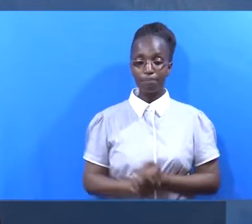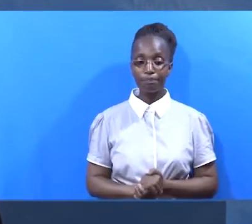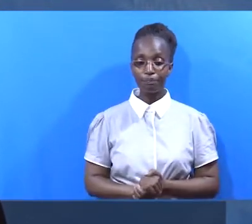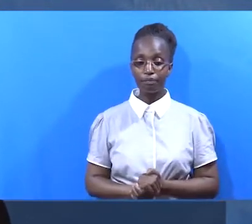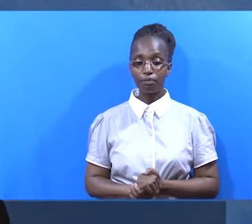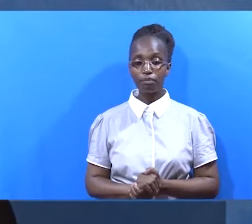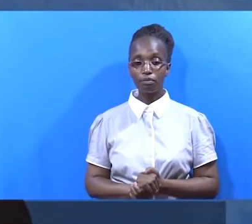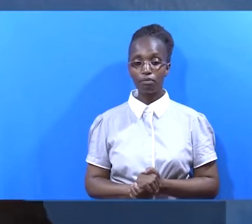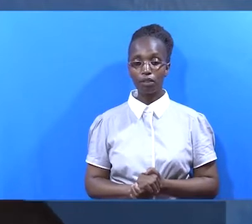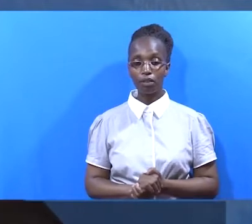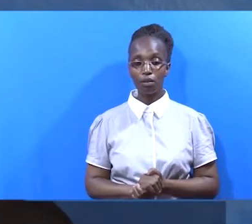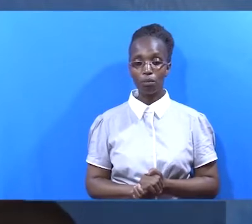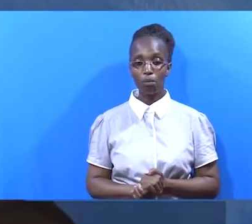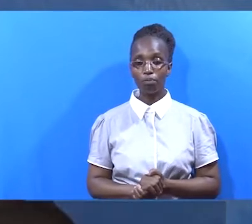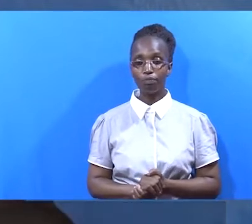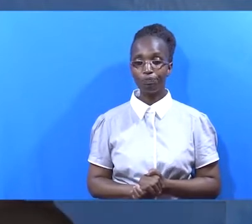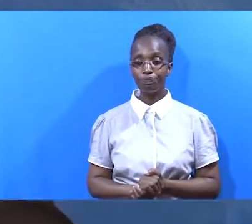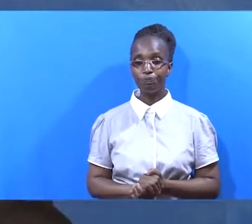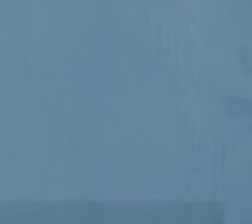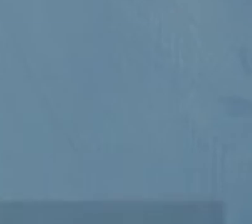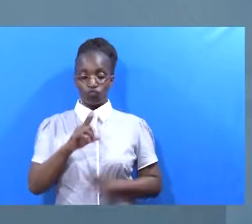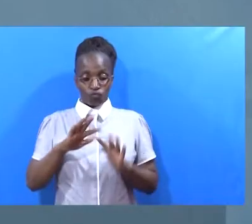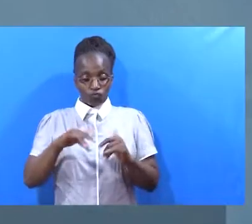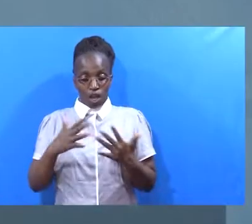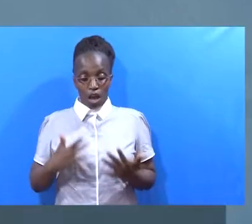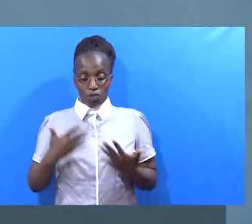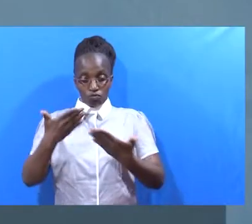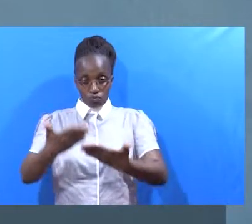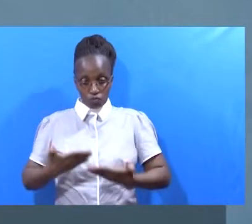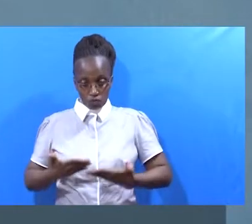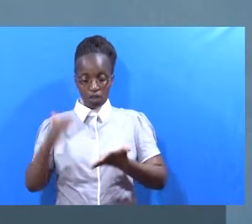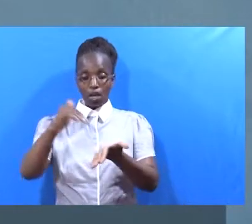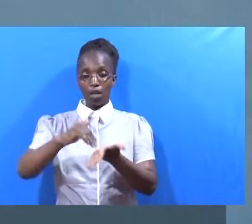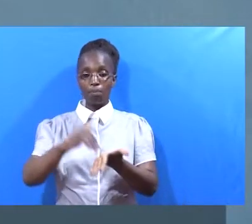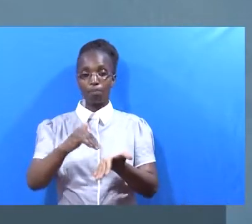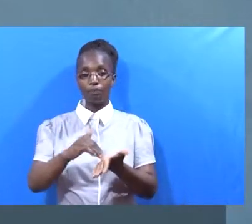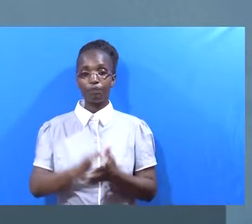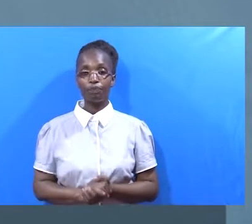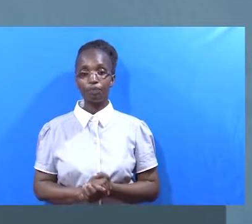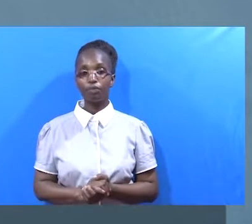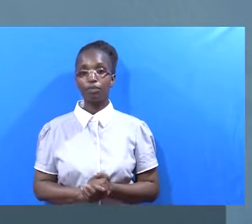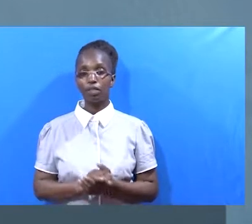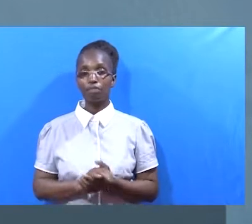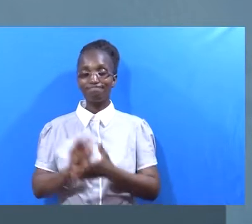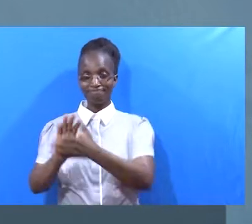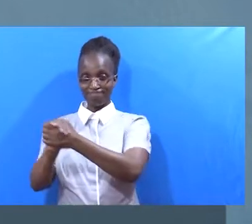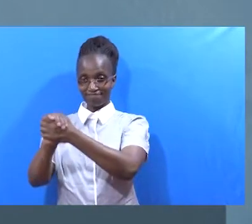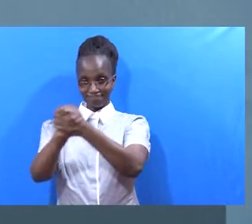maisha yao Karibu sana tukapate kusike kutoka kwa mtumishu wa mungu Ujambo tena kutazamaji wanku asubu ya leo